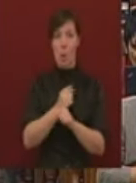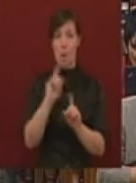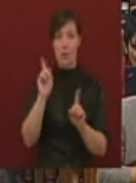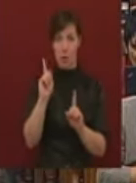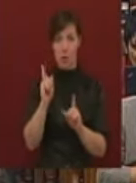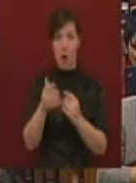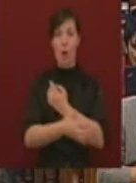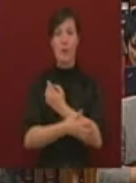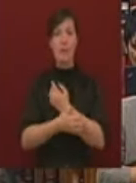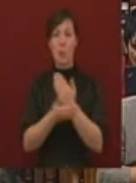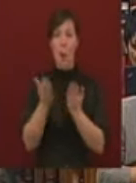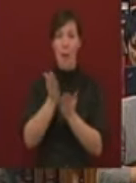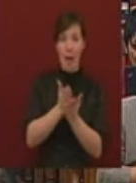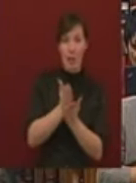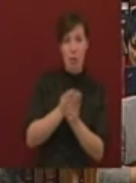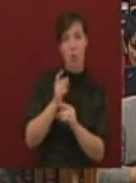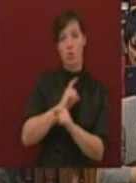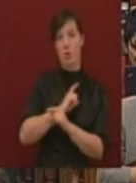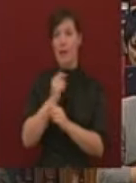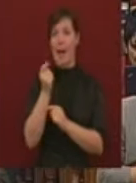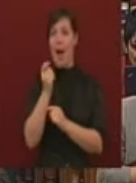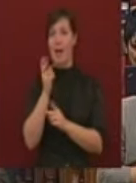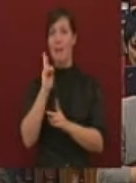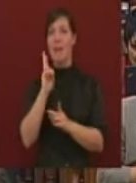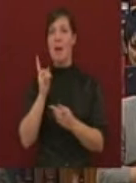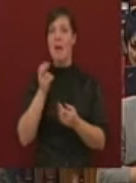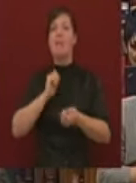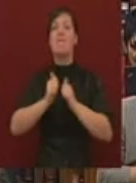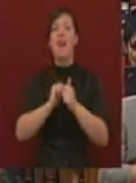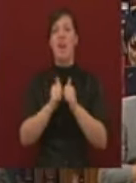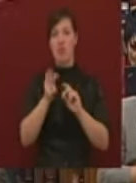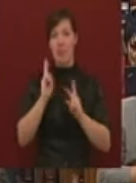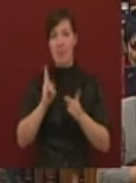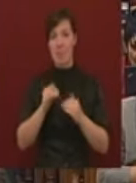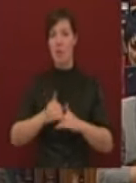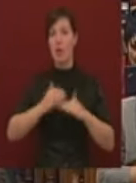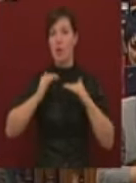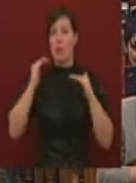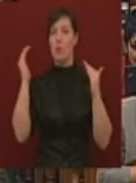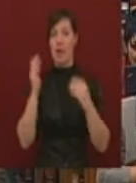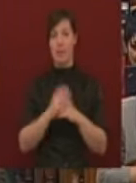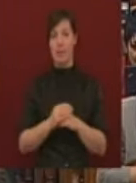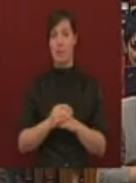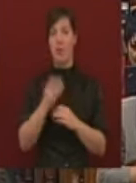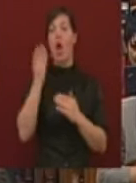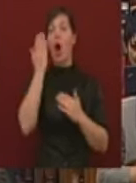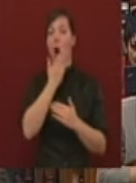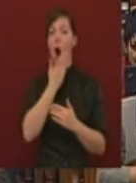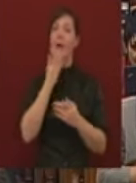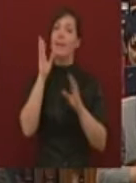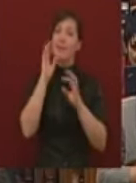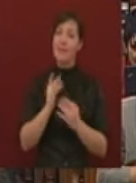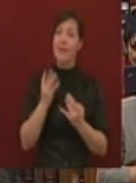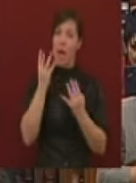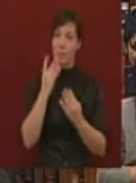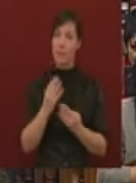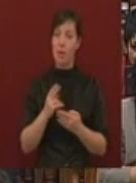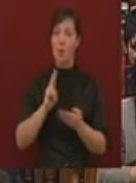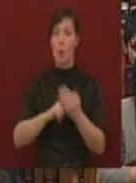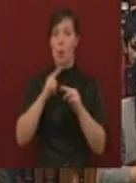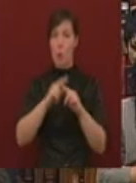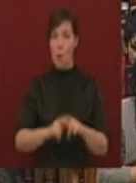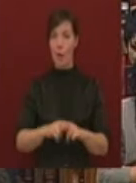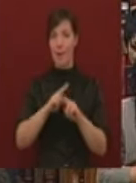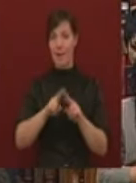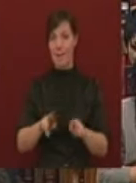lehet versenyképességet fokozni. Akkor, hogyha egy országban kiszámítható jogrend van, hogyha sem a nyugdíjasoknak, sem a befektetőknek